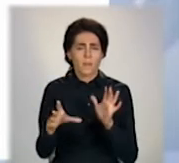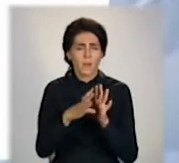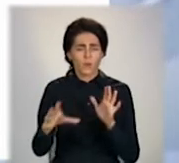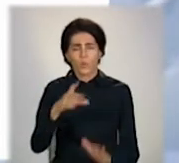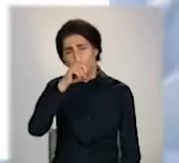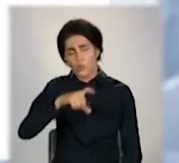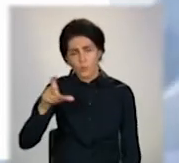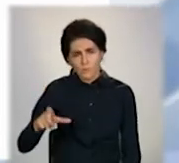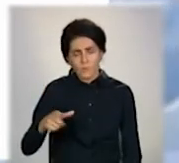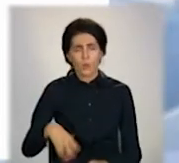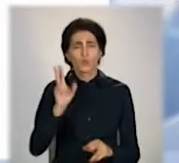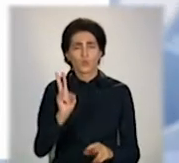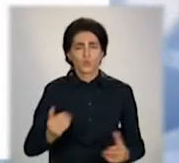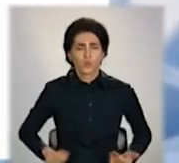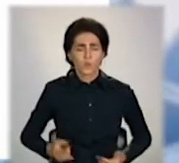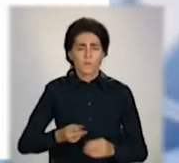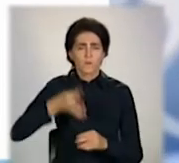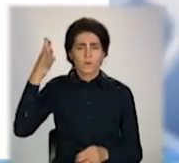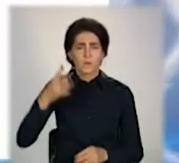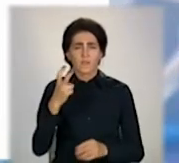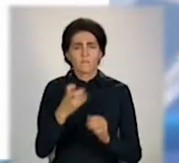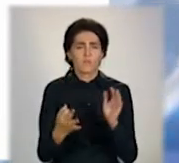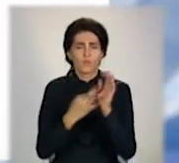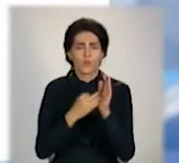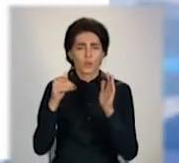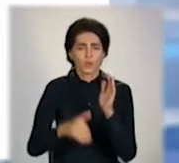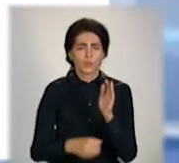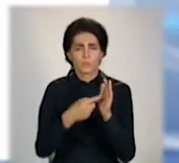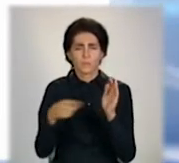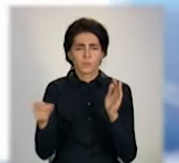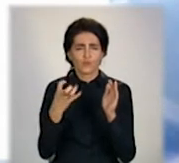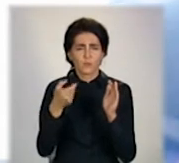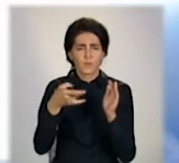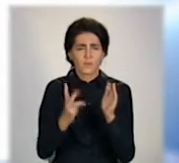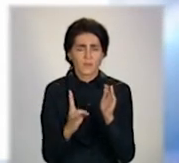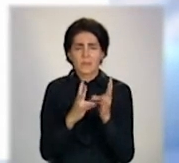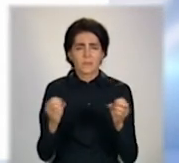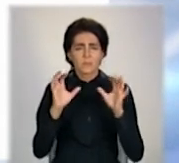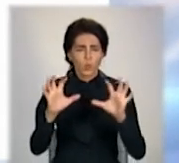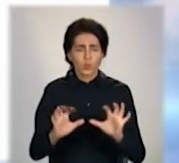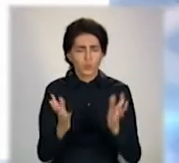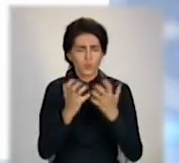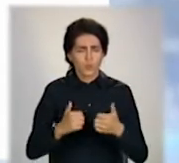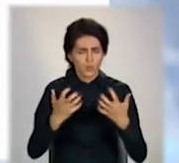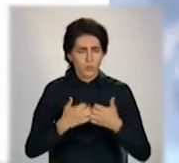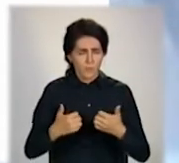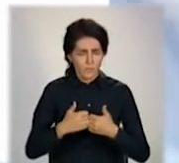будинку 208 тисяч 400 гривень незаконно нарахованих